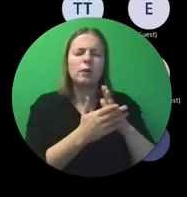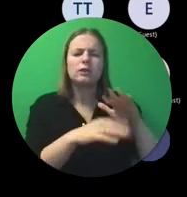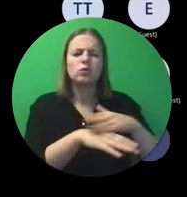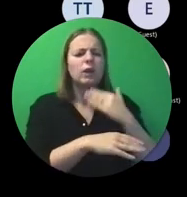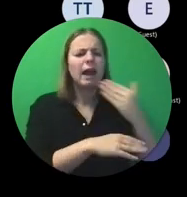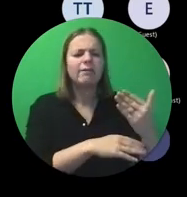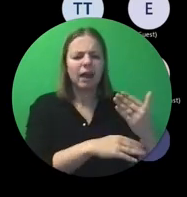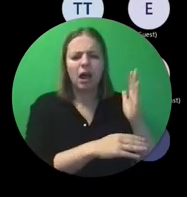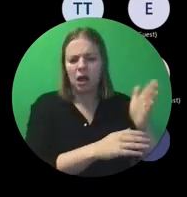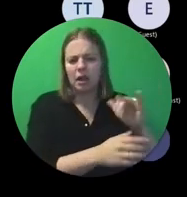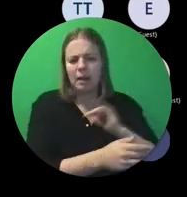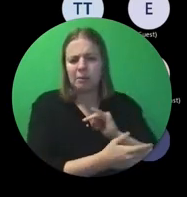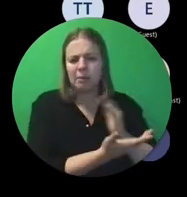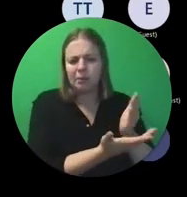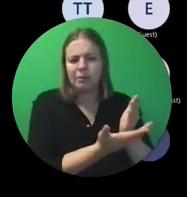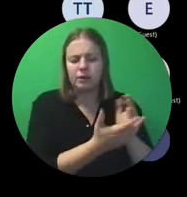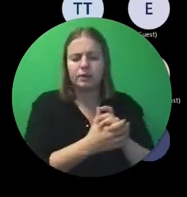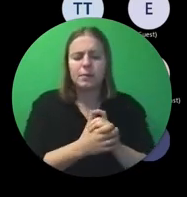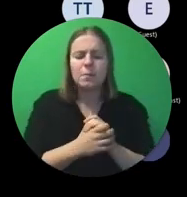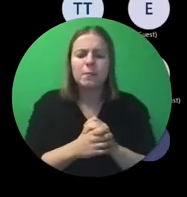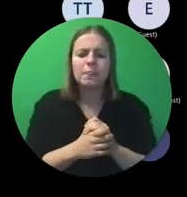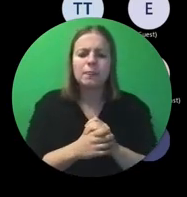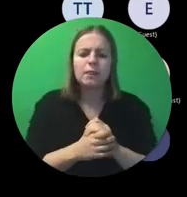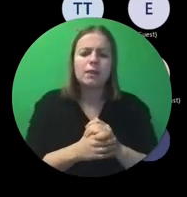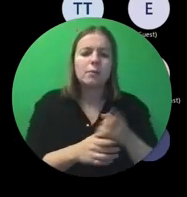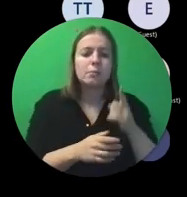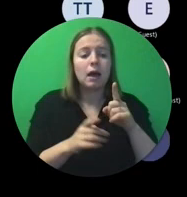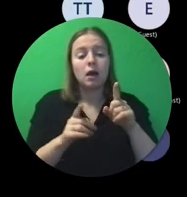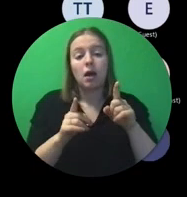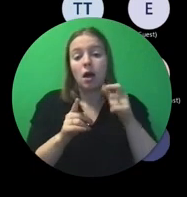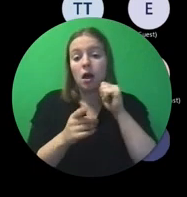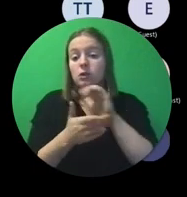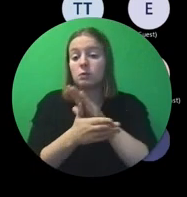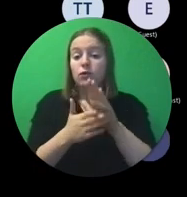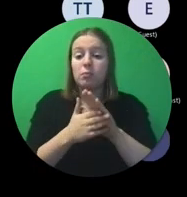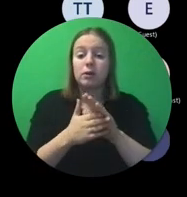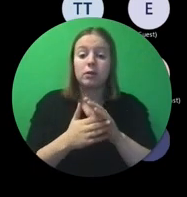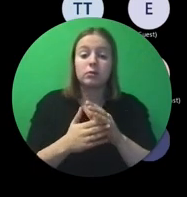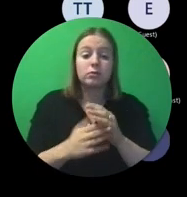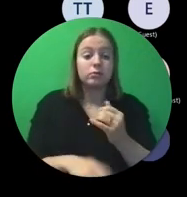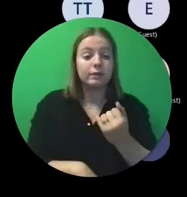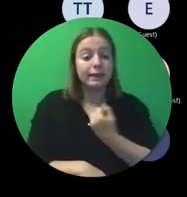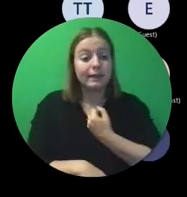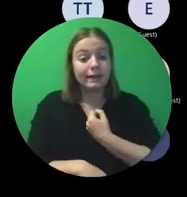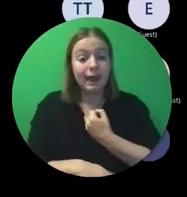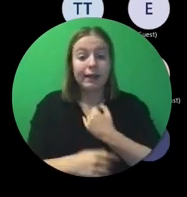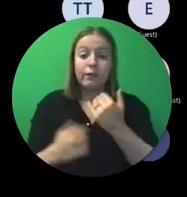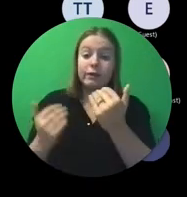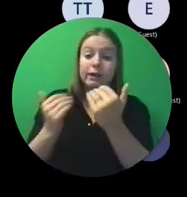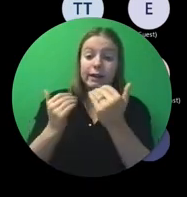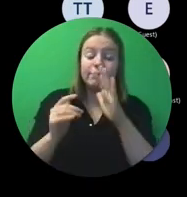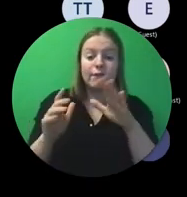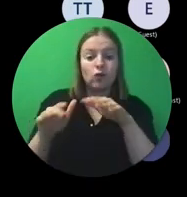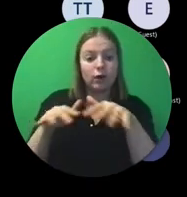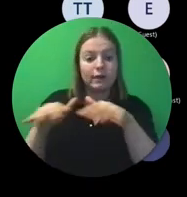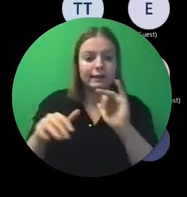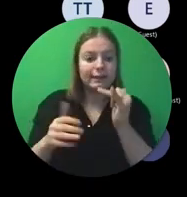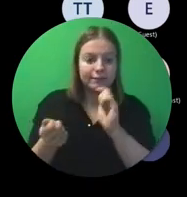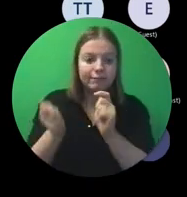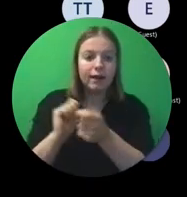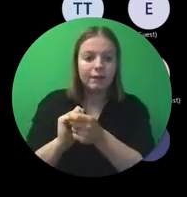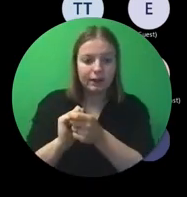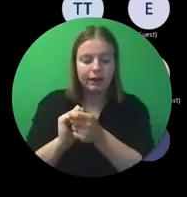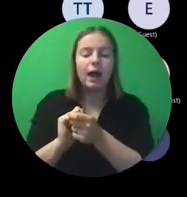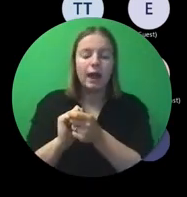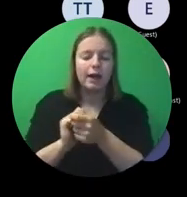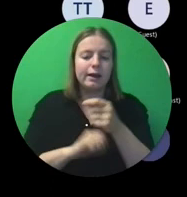bestond toen al lang. Maar ook als er in de identiteit, in de gegevens van je organisaties iets verandert, dan ga